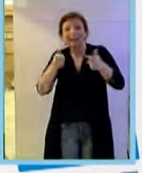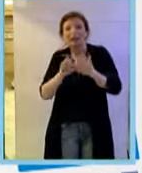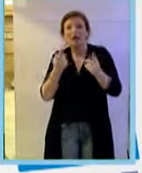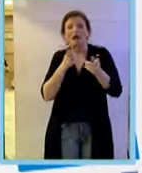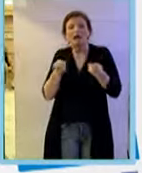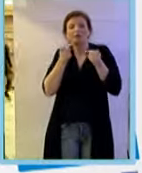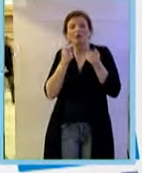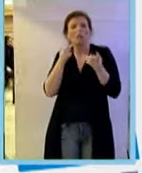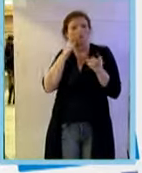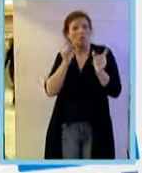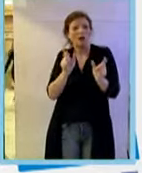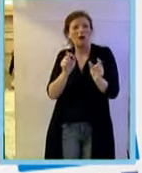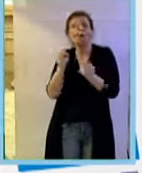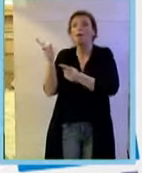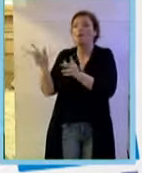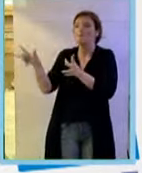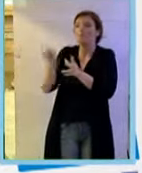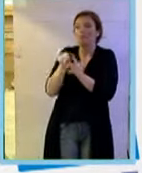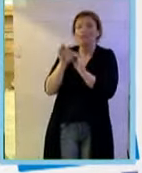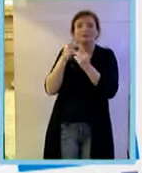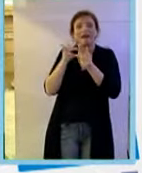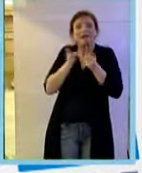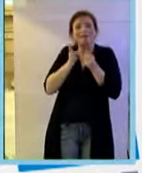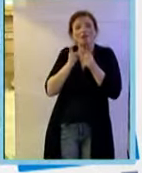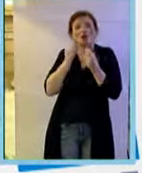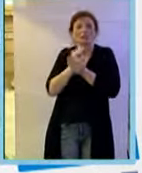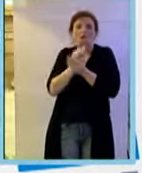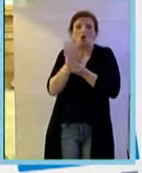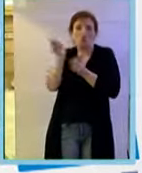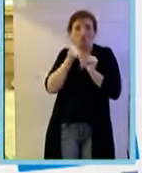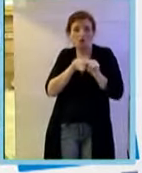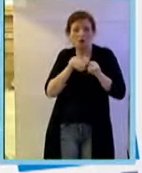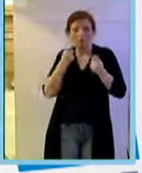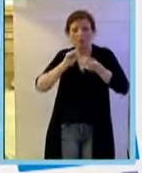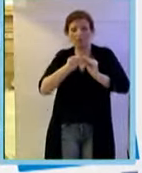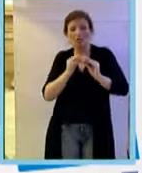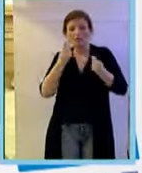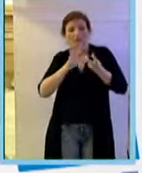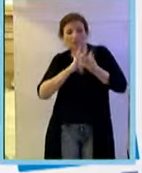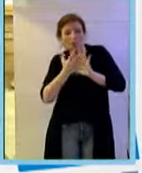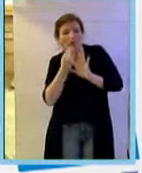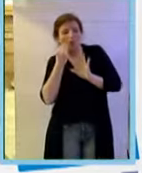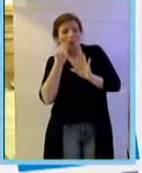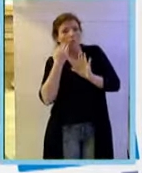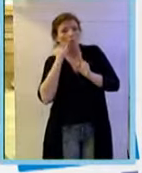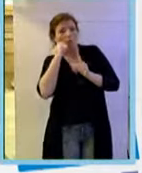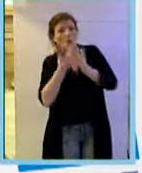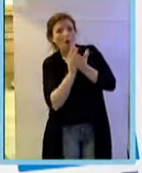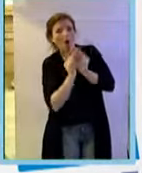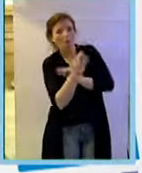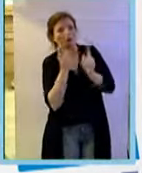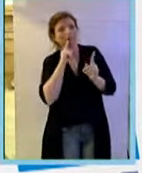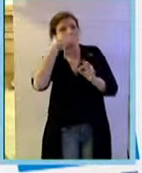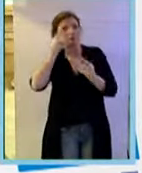tratti dagli anticorpi in questo modello murino. L'uminizzazione sembra essere un qualcosa di complesso. La